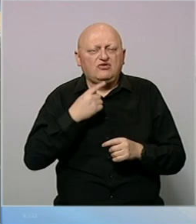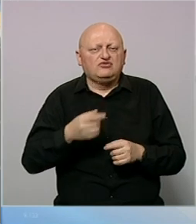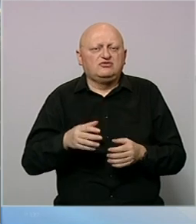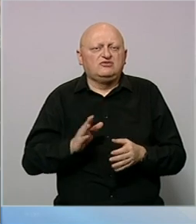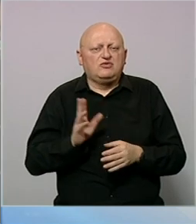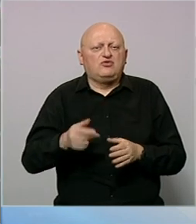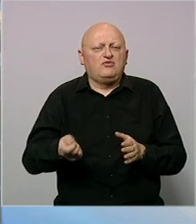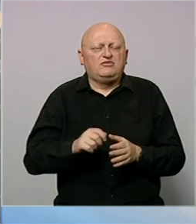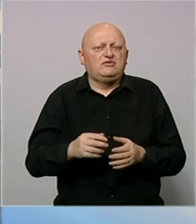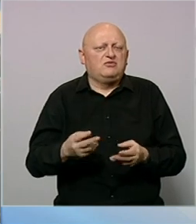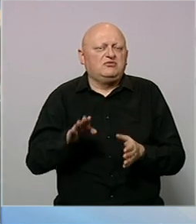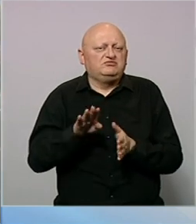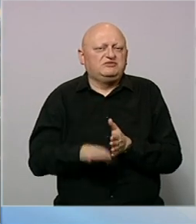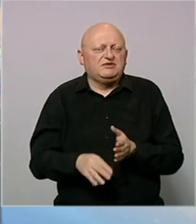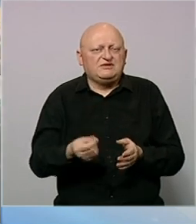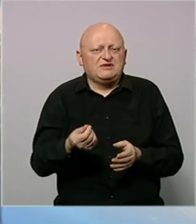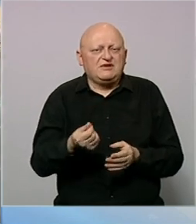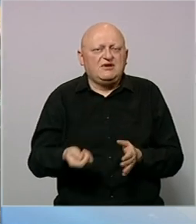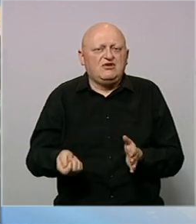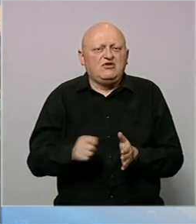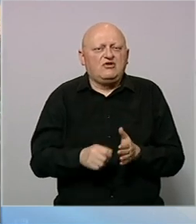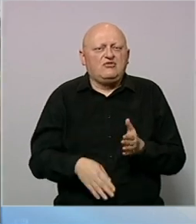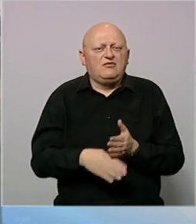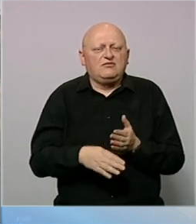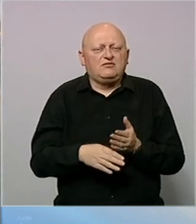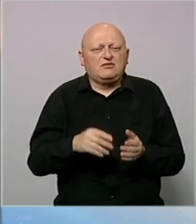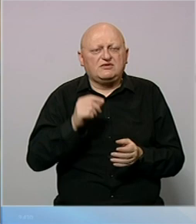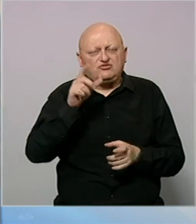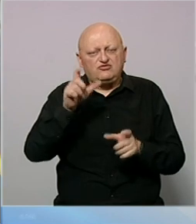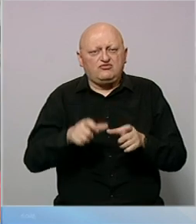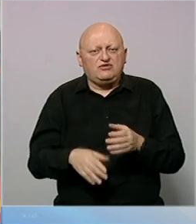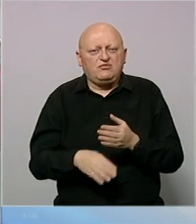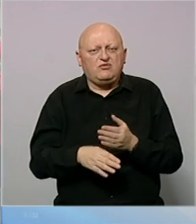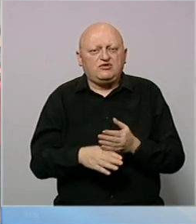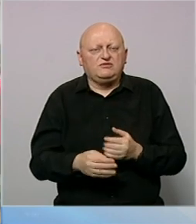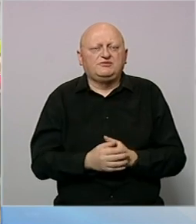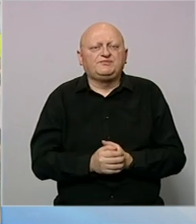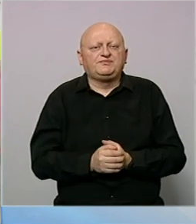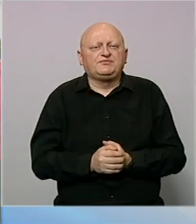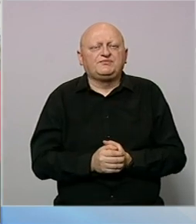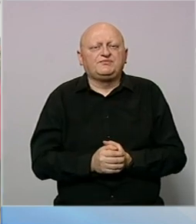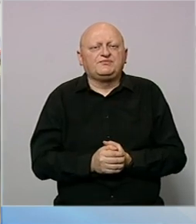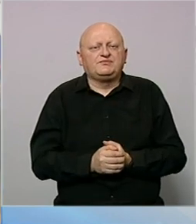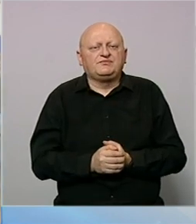posjetioci su mogli kupiti po simboličnim cijenama, a kupovinom pomažu ljude u potrebi.